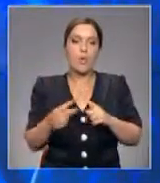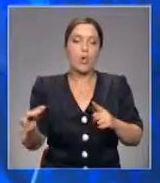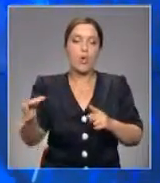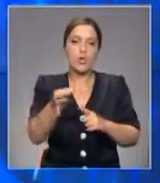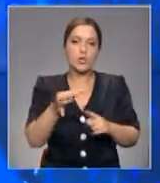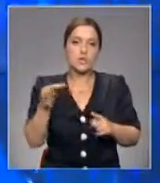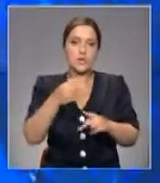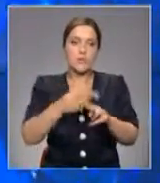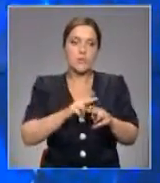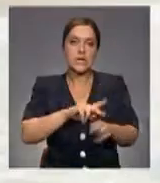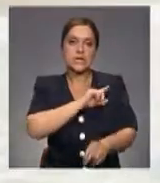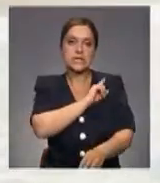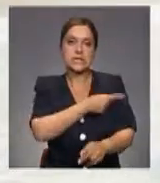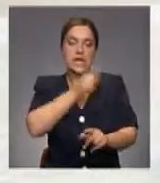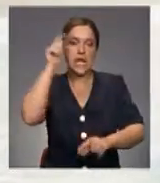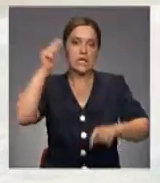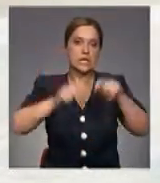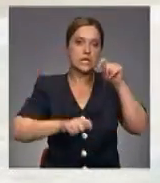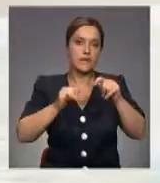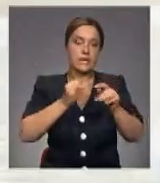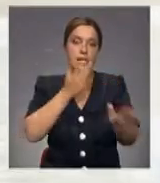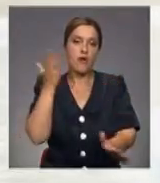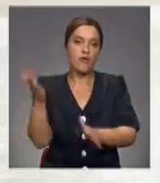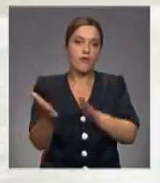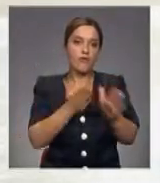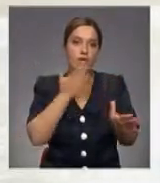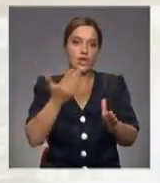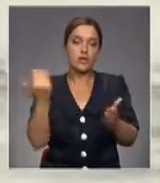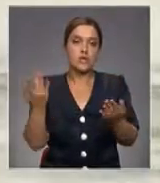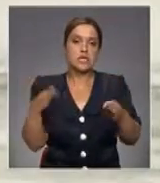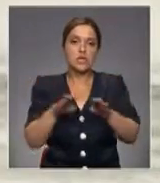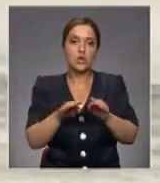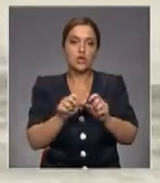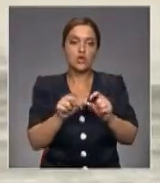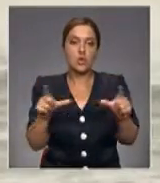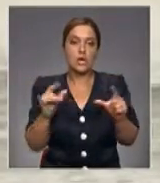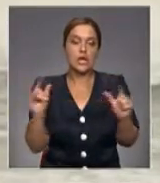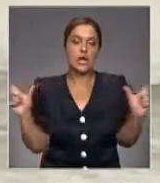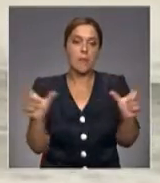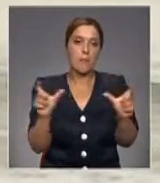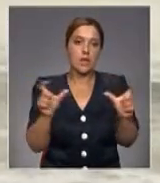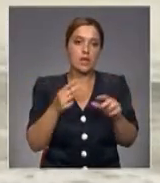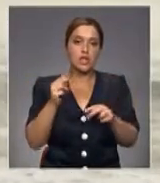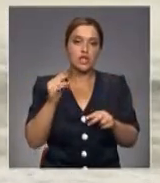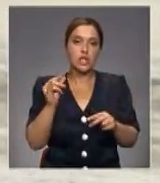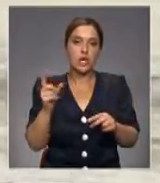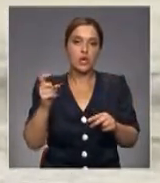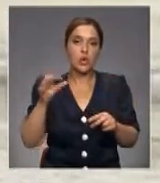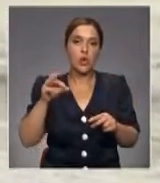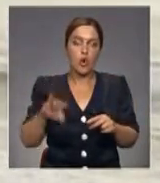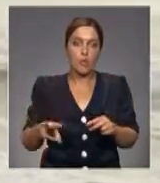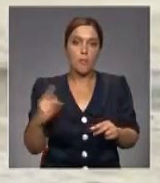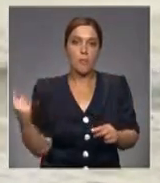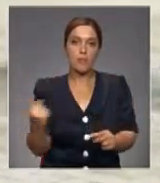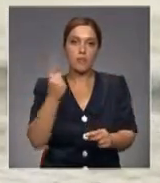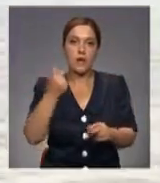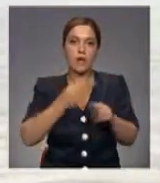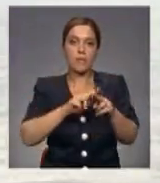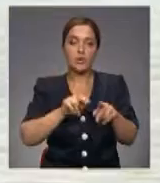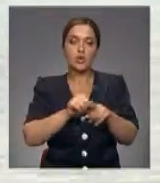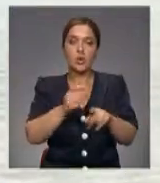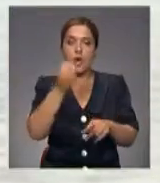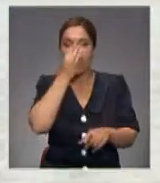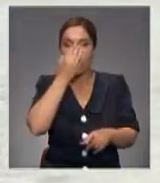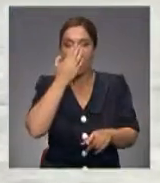принесет с собой сильные ливни и ветер. Сегодня на Тайване закрыли школы и магазины. Тем временем Чанхом пронесся и по